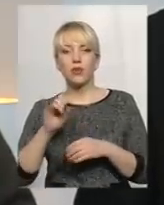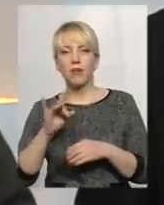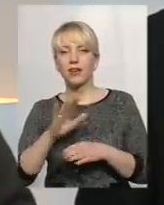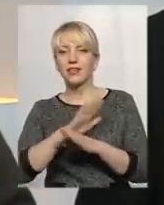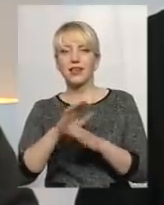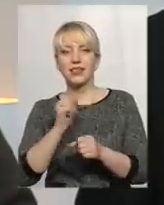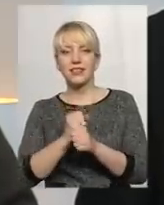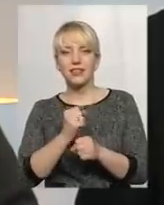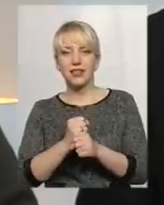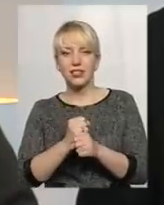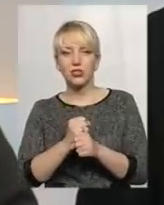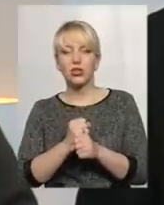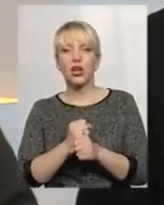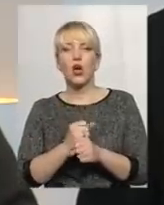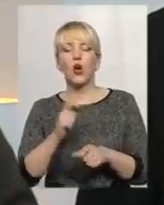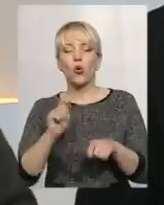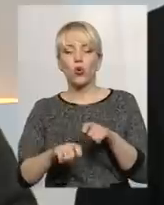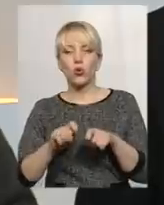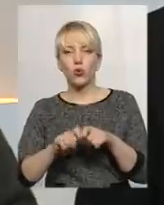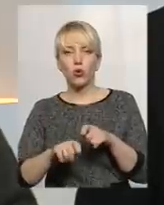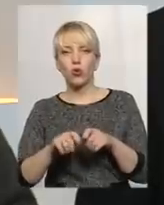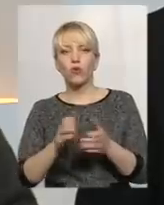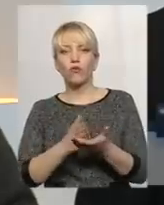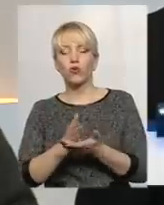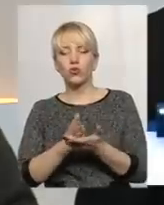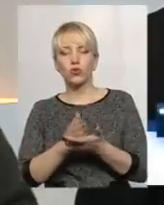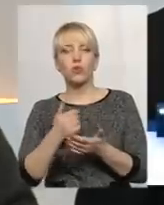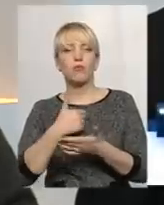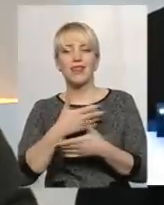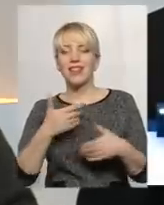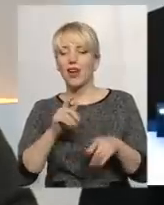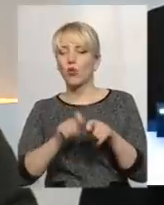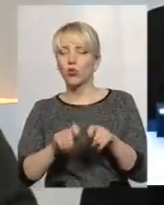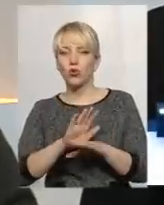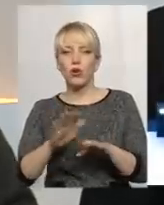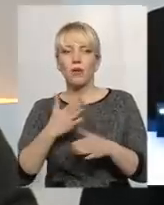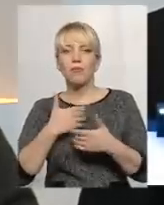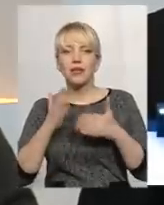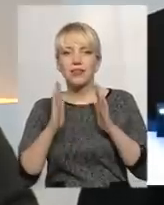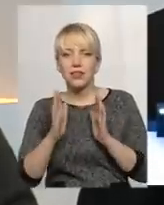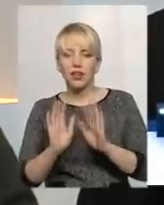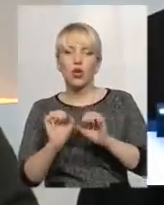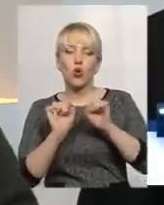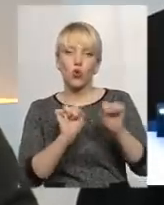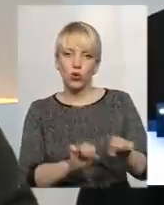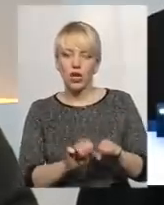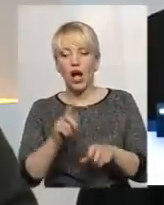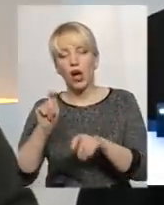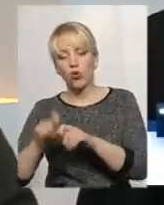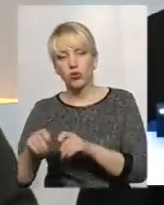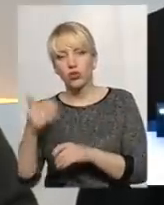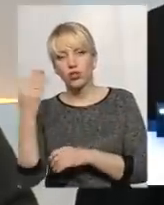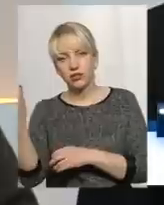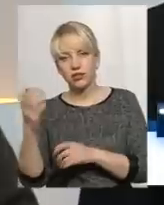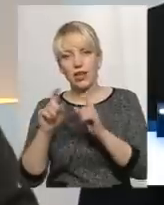контрольну функцію. Ви питали, як ми контролюємо. Ми не контролюємо взагалі, ми охороняємо об'єкти пронзавового фонду, а контроль здійснює Державна екологічна